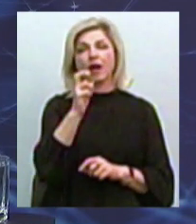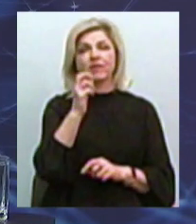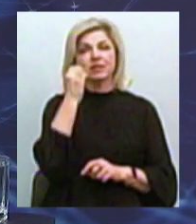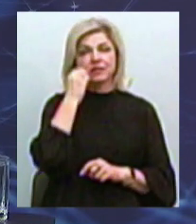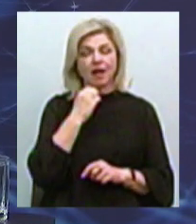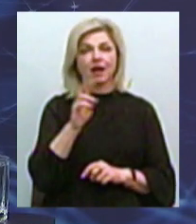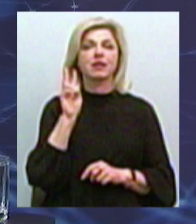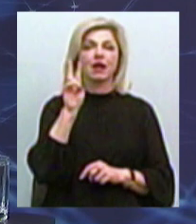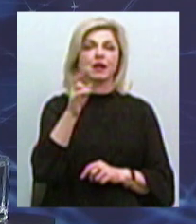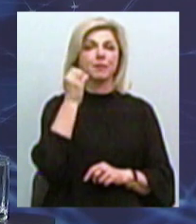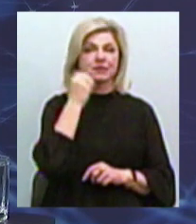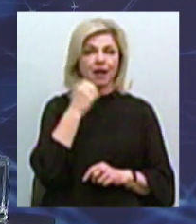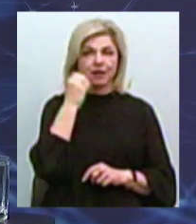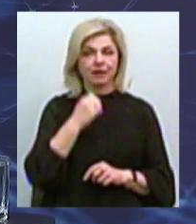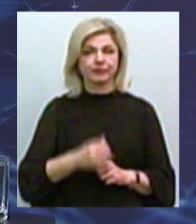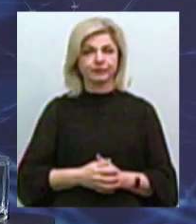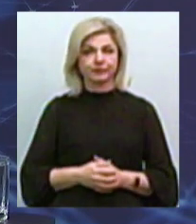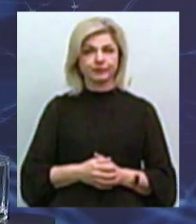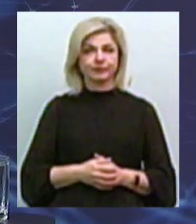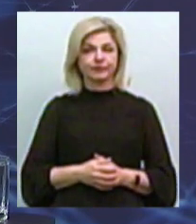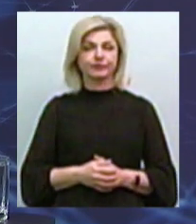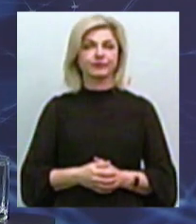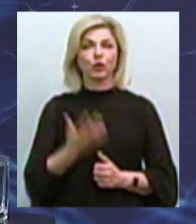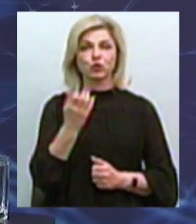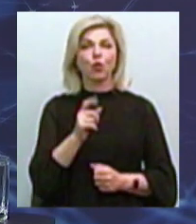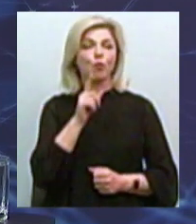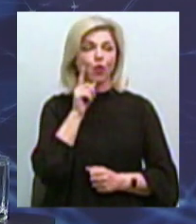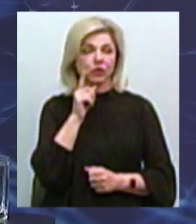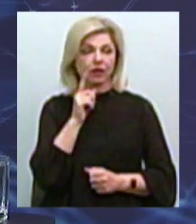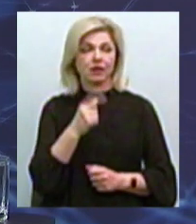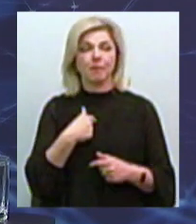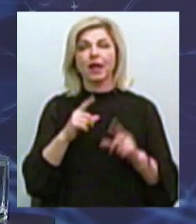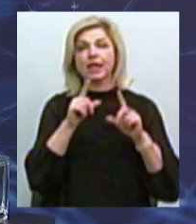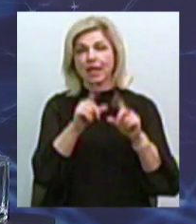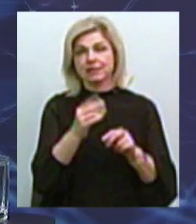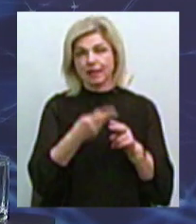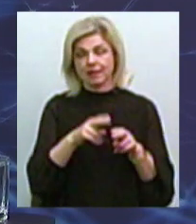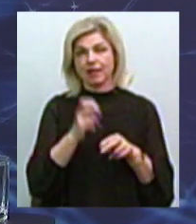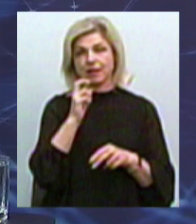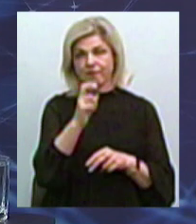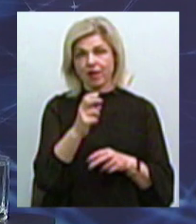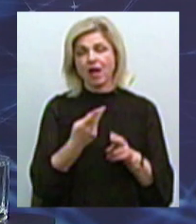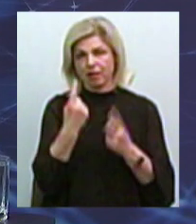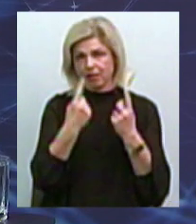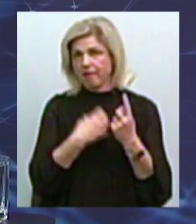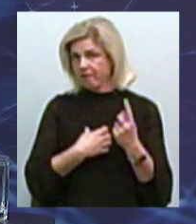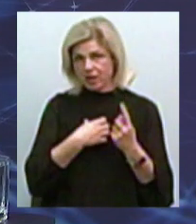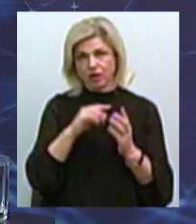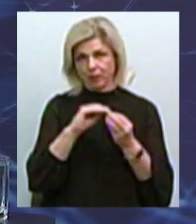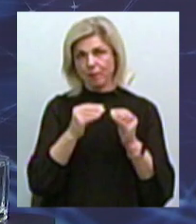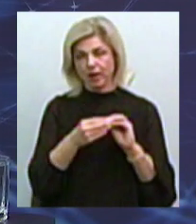троллейбусы старенькие. еще в молодости, говорят, мы ездили на этих трамваи, не ездили на троллейбус. Это основная проблема, которой